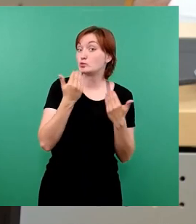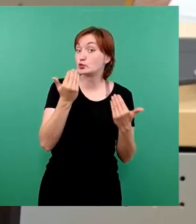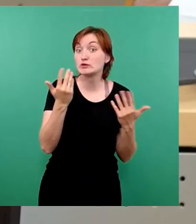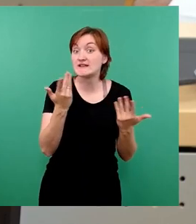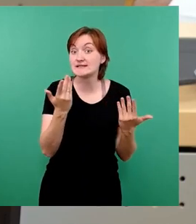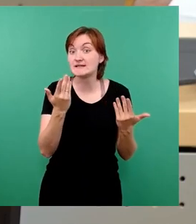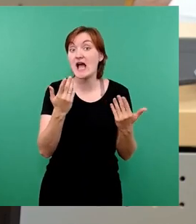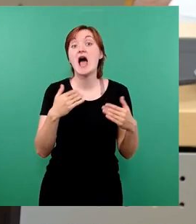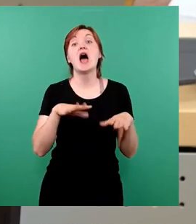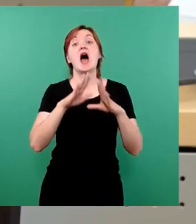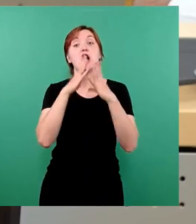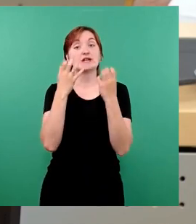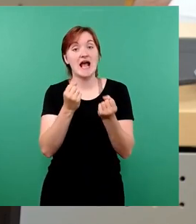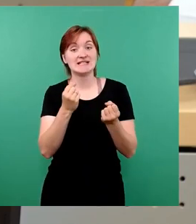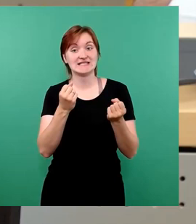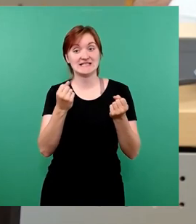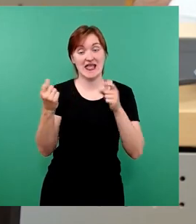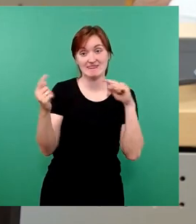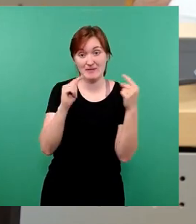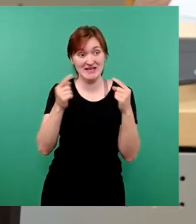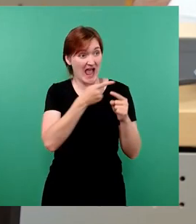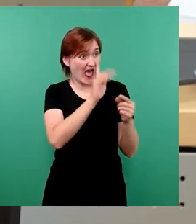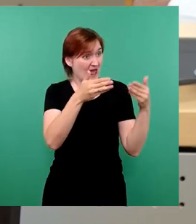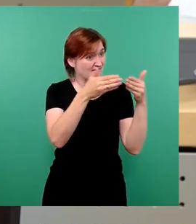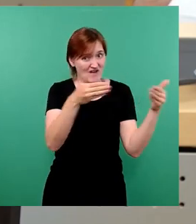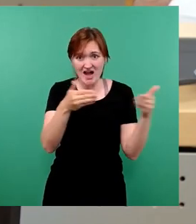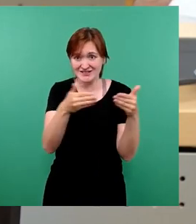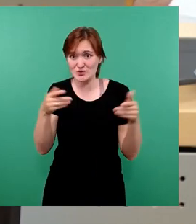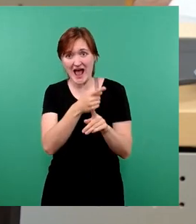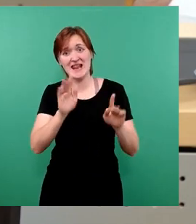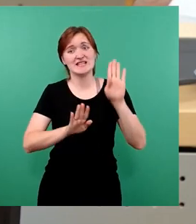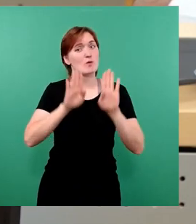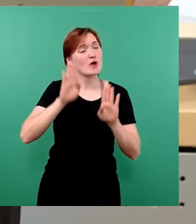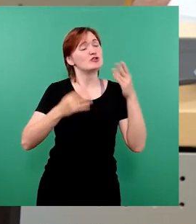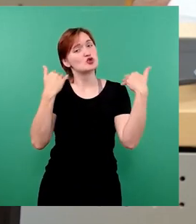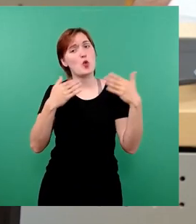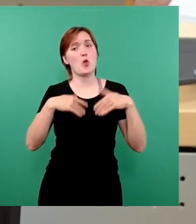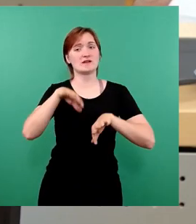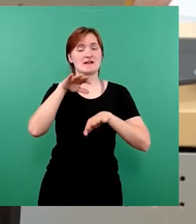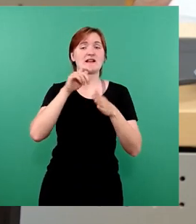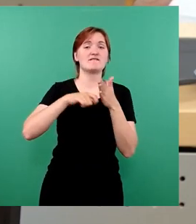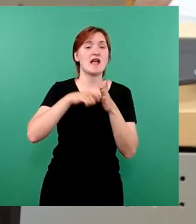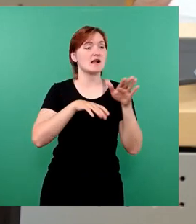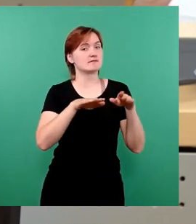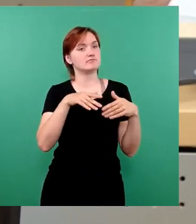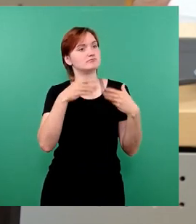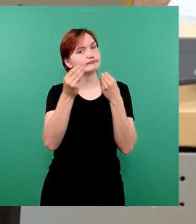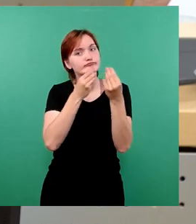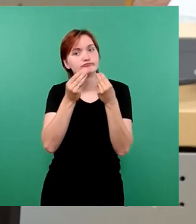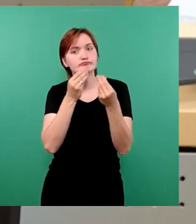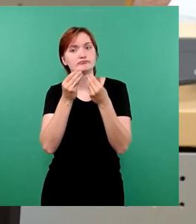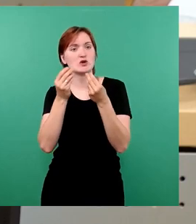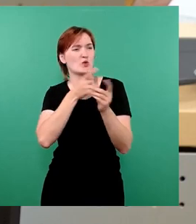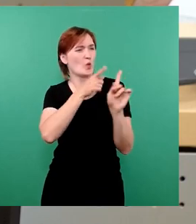Haushaltsdebatte mit allen Fraktionen, mit allen demokratisch gewählten Fraktionen geredet wurde und verschiedene